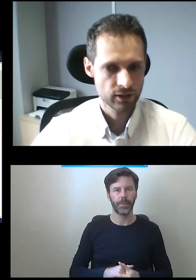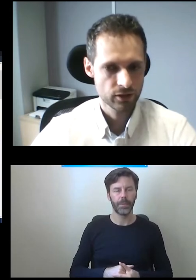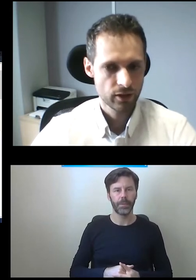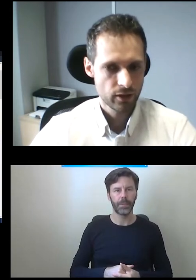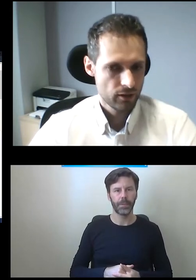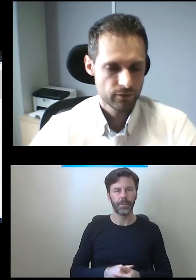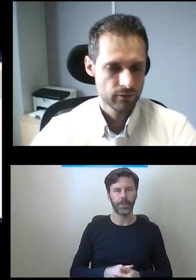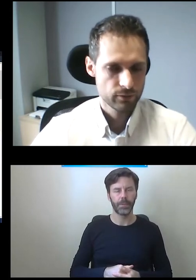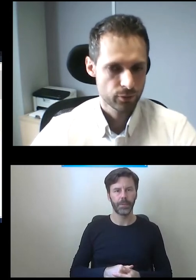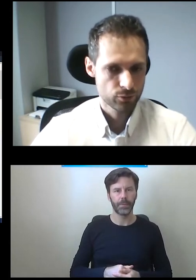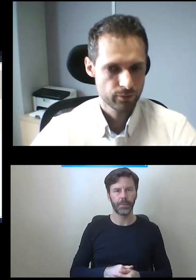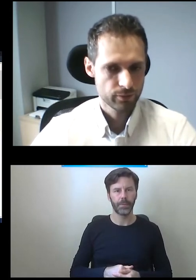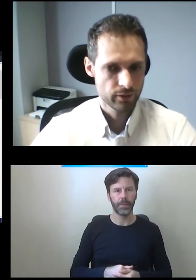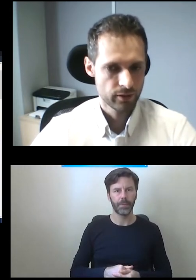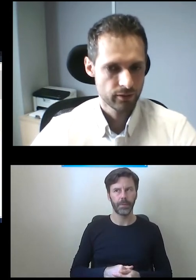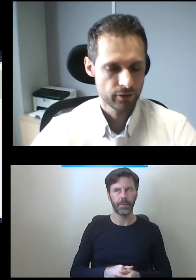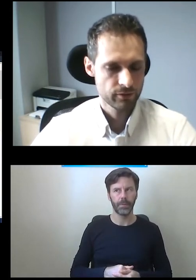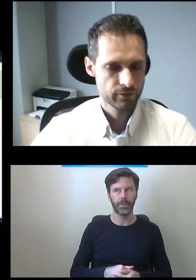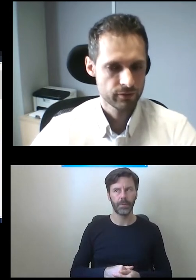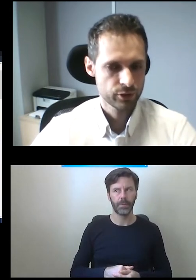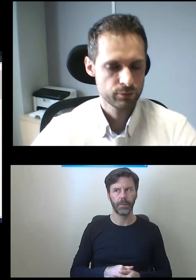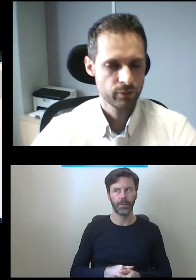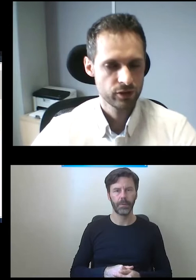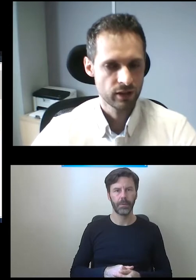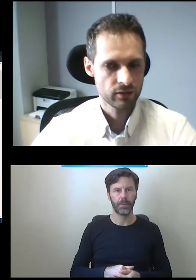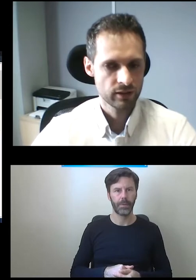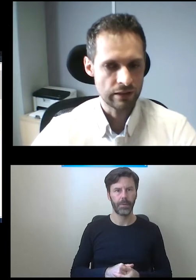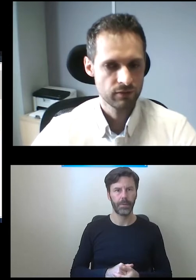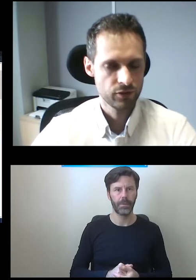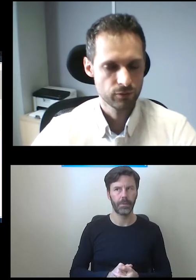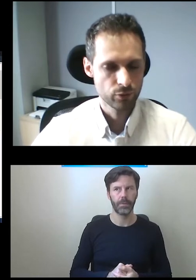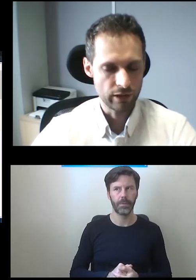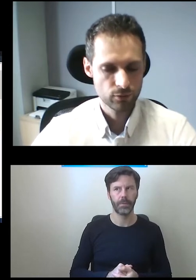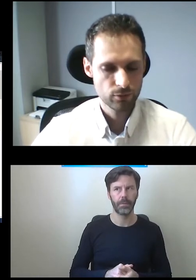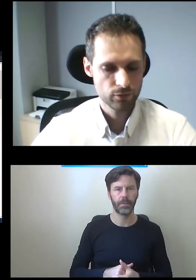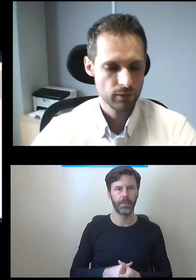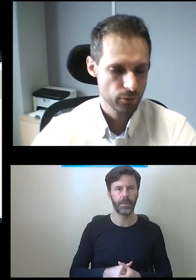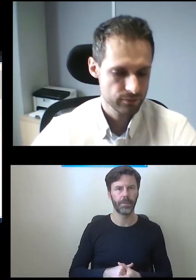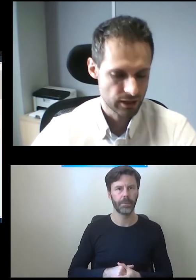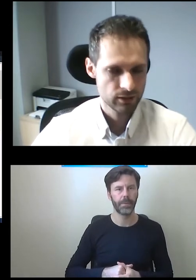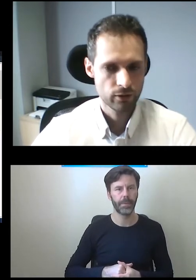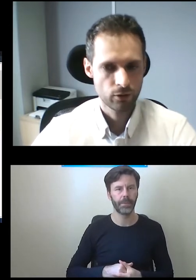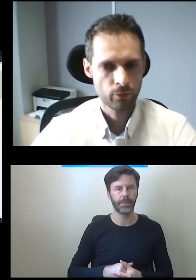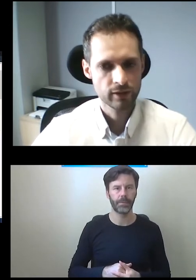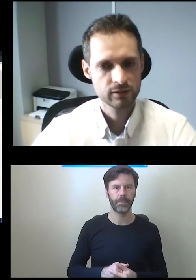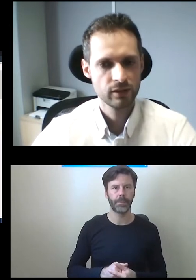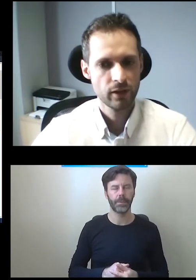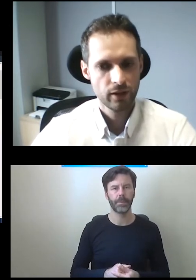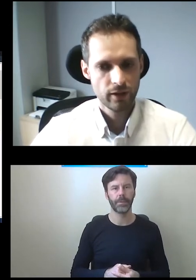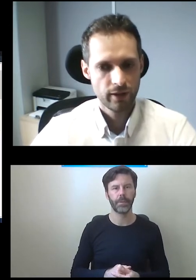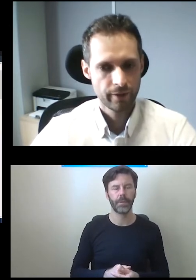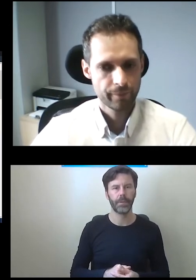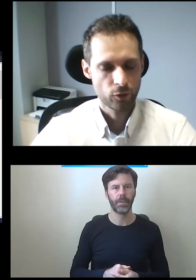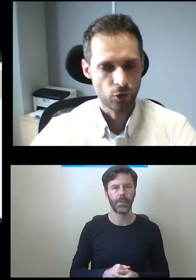wykorzystać w sposób właśnie, żeby się przemieścić na tym windzie w górę i w dół, no i po całej tej operacji